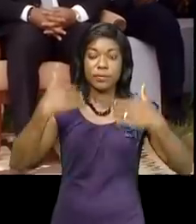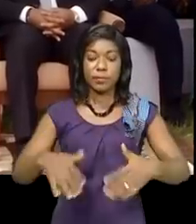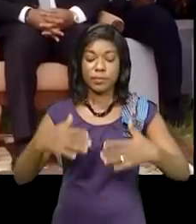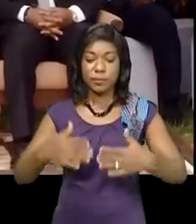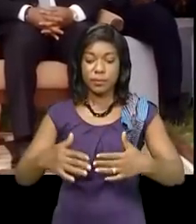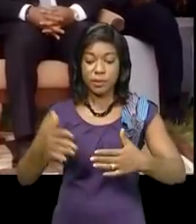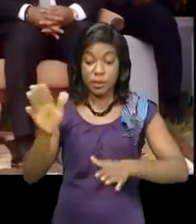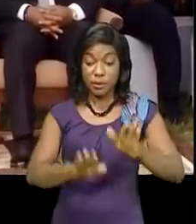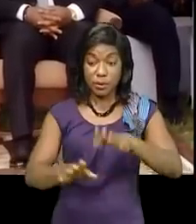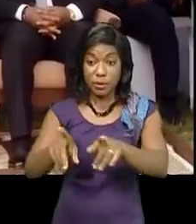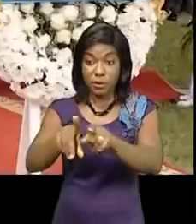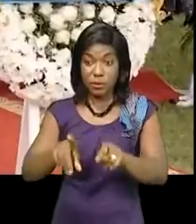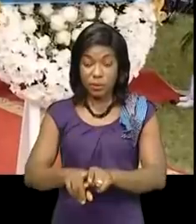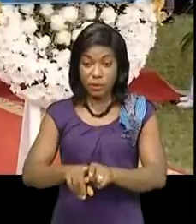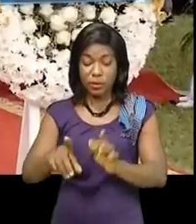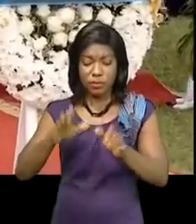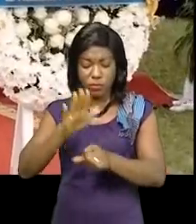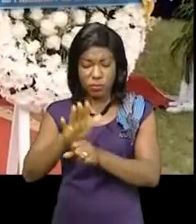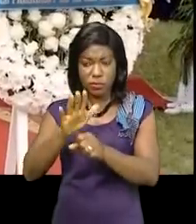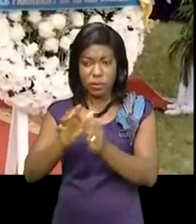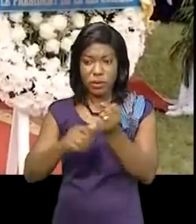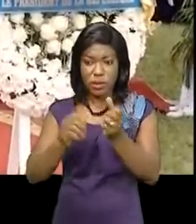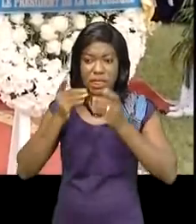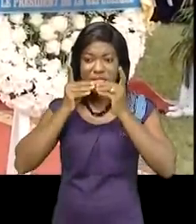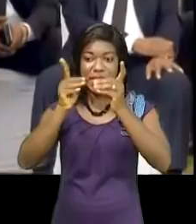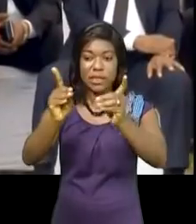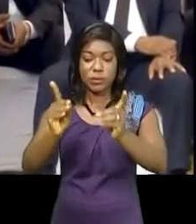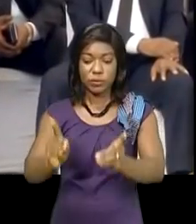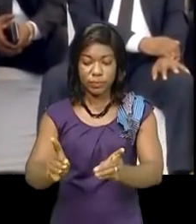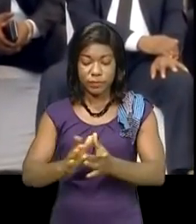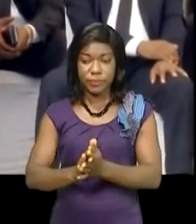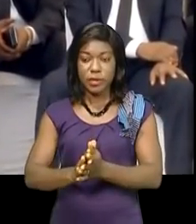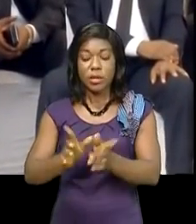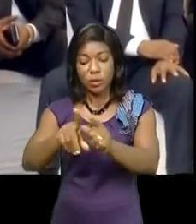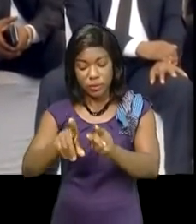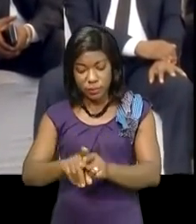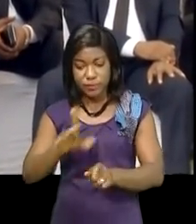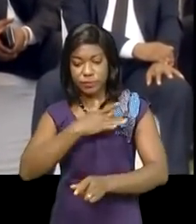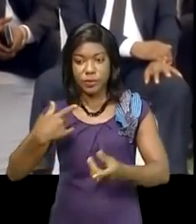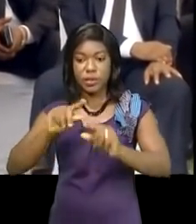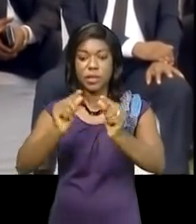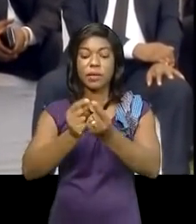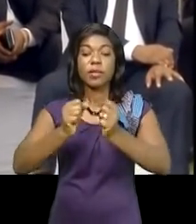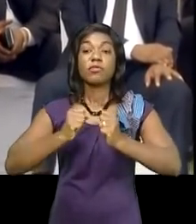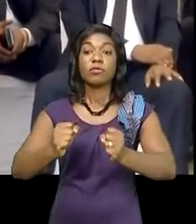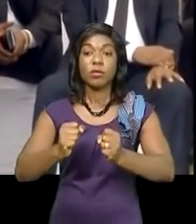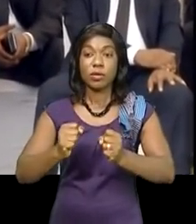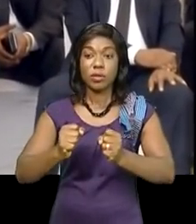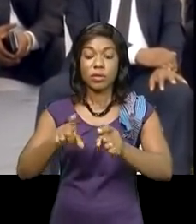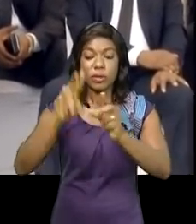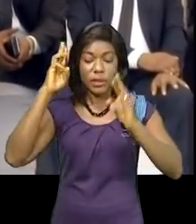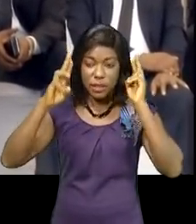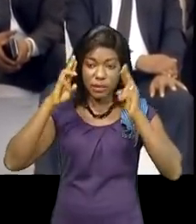funéraire, marquée par plusieurs allocutions de circonstances. Intervenant au nom de l'équipe forte, cellule de